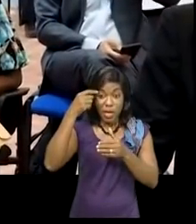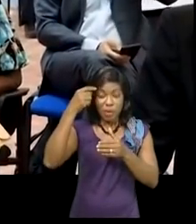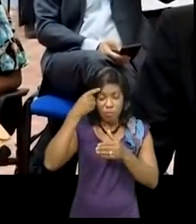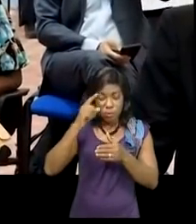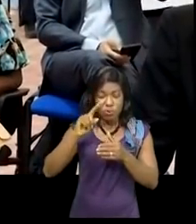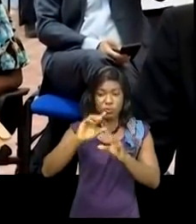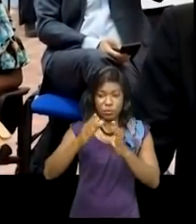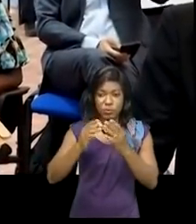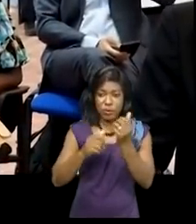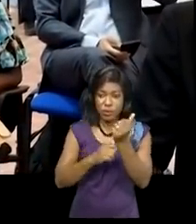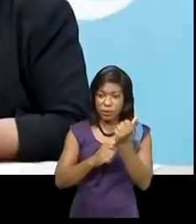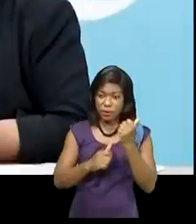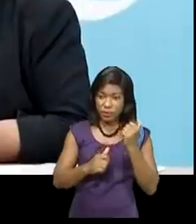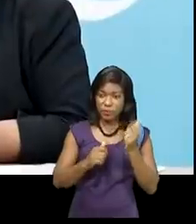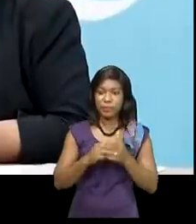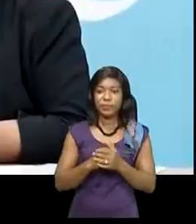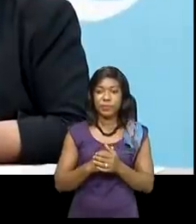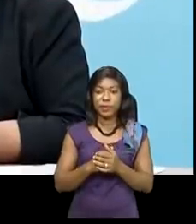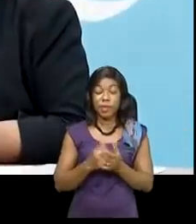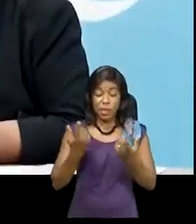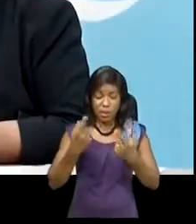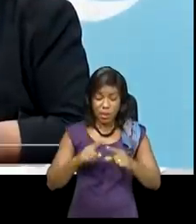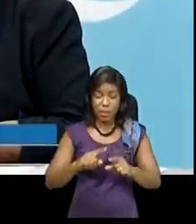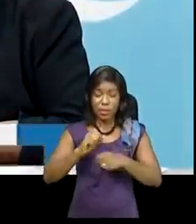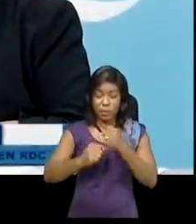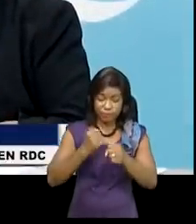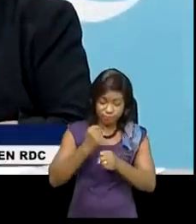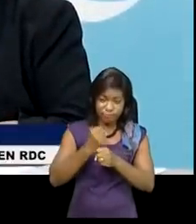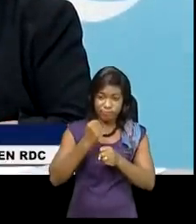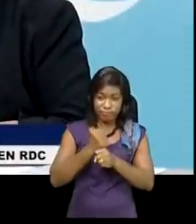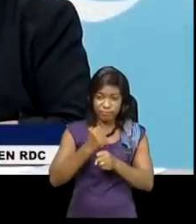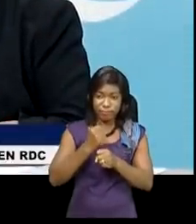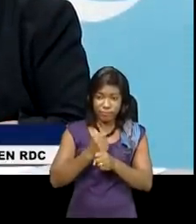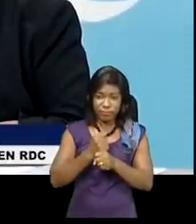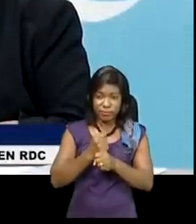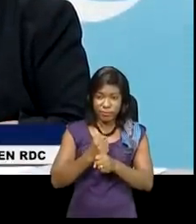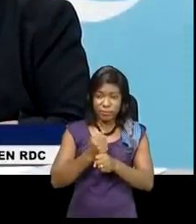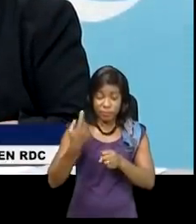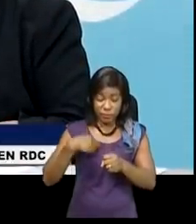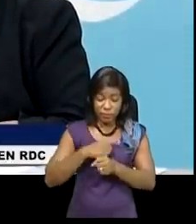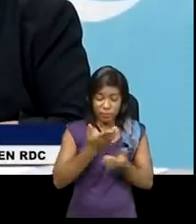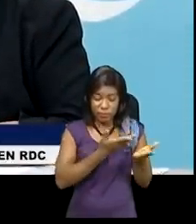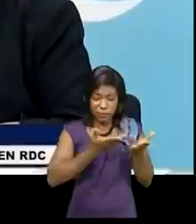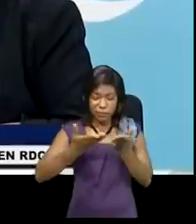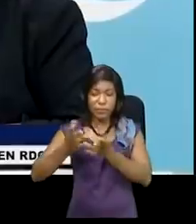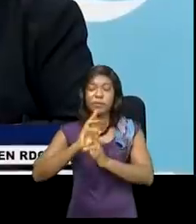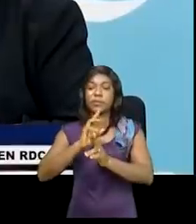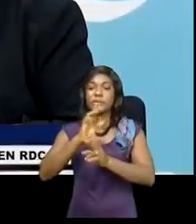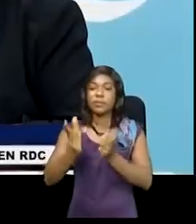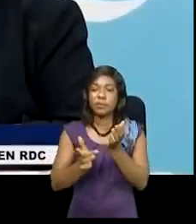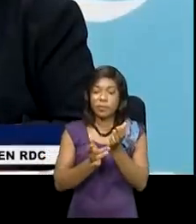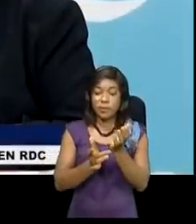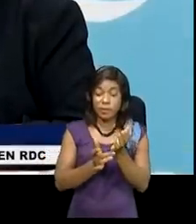Dès le démarrage de la situation, nous avons immédiatement apporté un appui technique à l